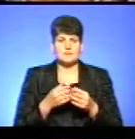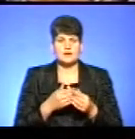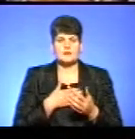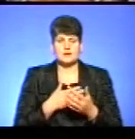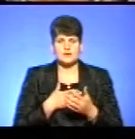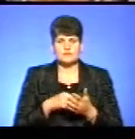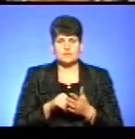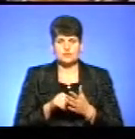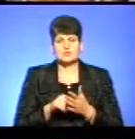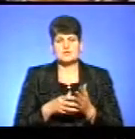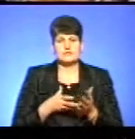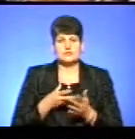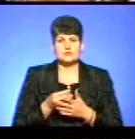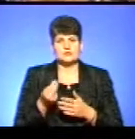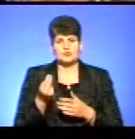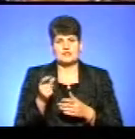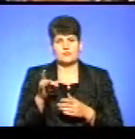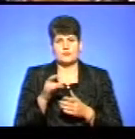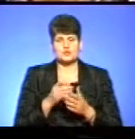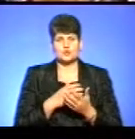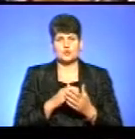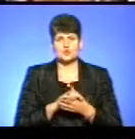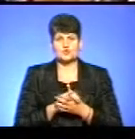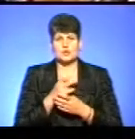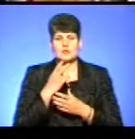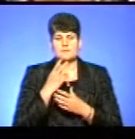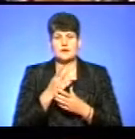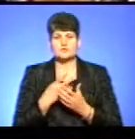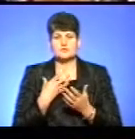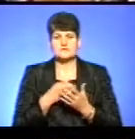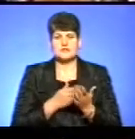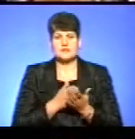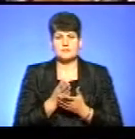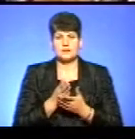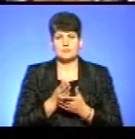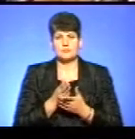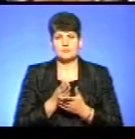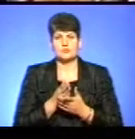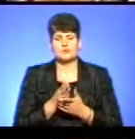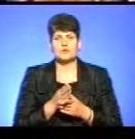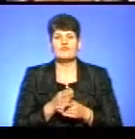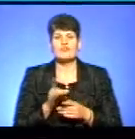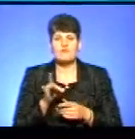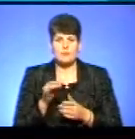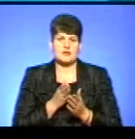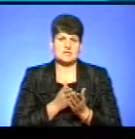які фінансуються за кошти Європейського Союзу. І теж бачать свій напрямок вектору саме в Європейському Союзі.